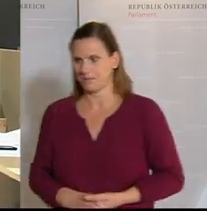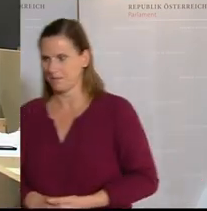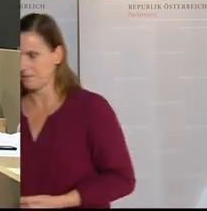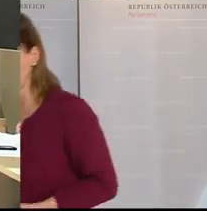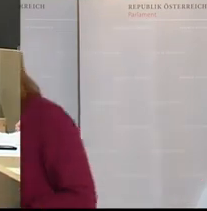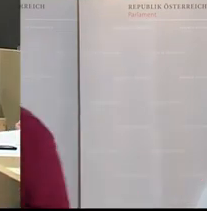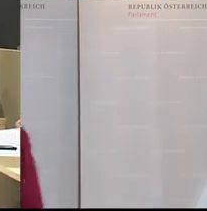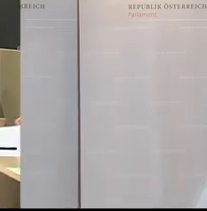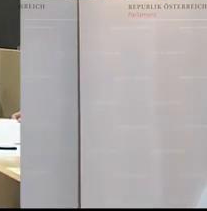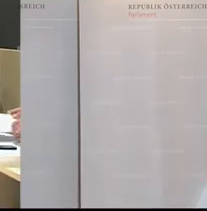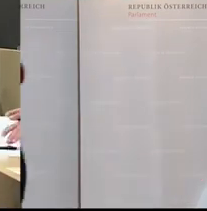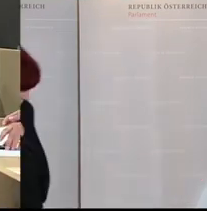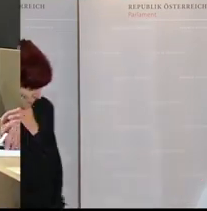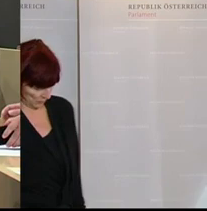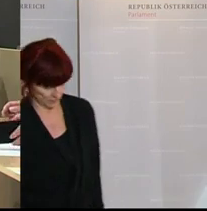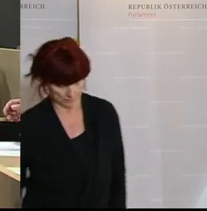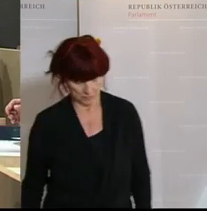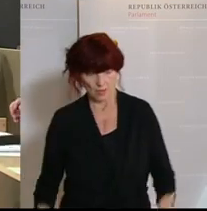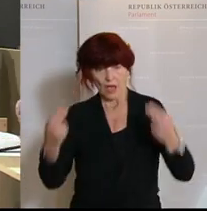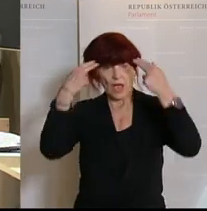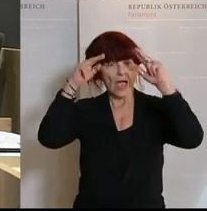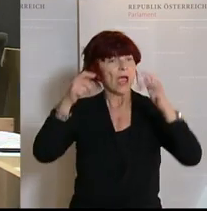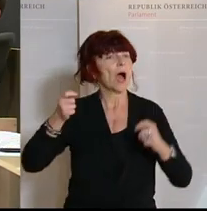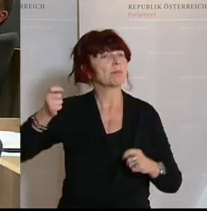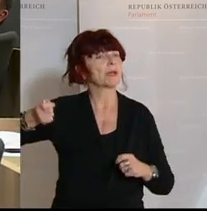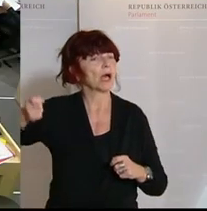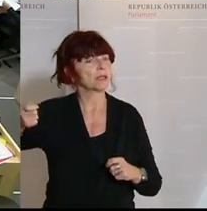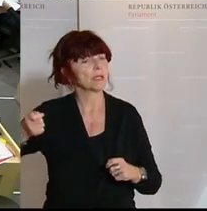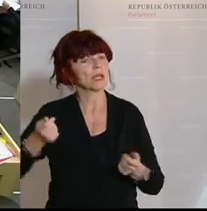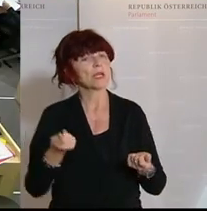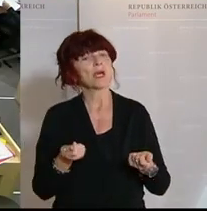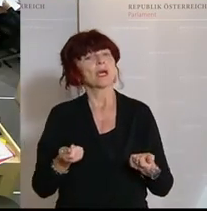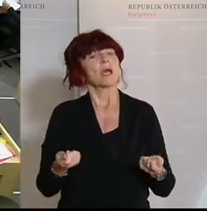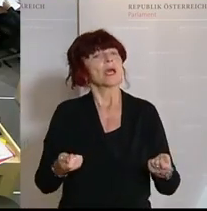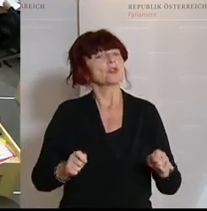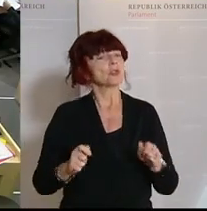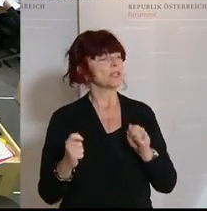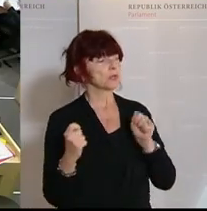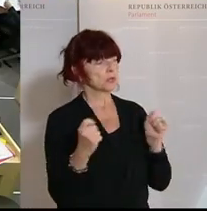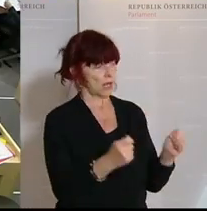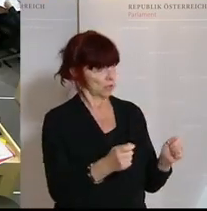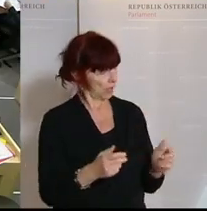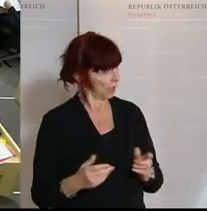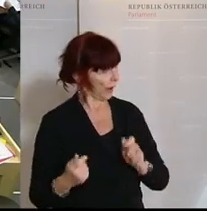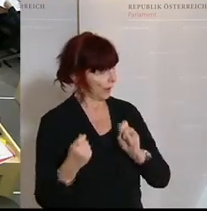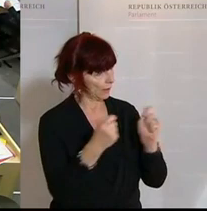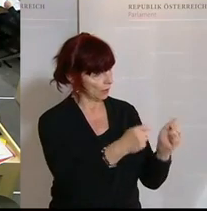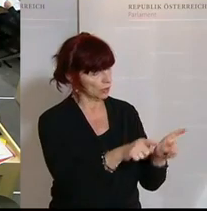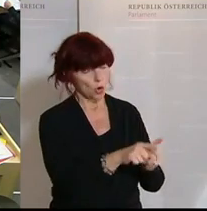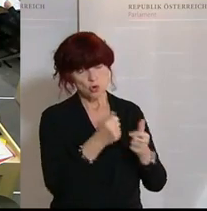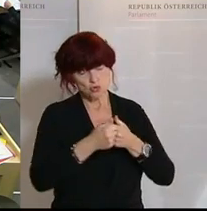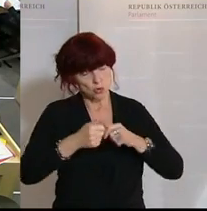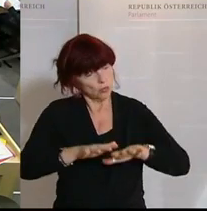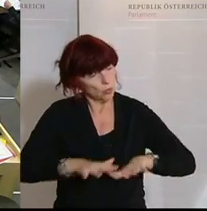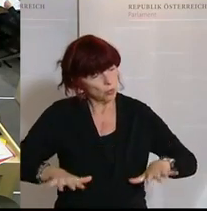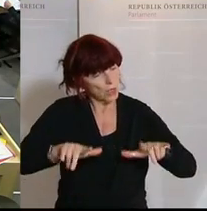Hubert Fuchs von der FPÖ und als Nächste am... Herr Entschließungsantrag jetzt eingebracht, haben ihn auch in den Grundzügen erläutert,